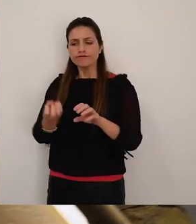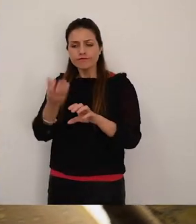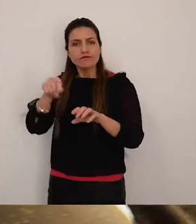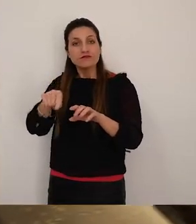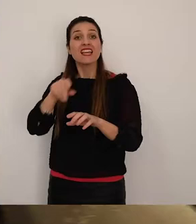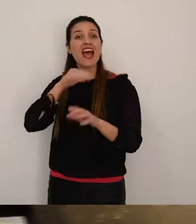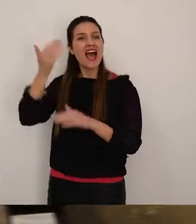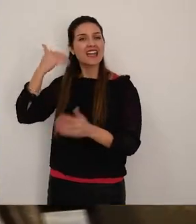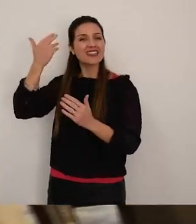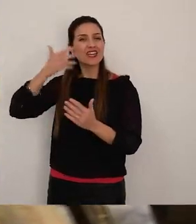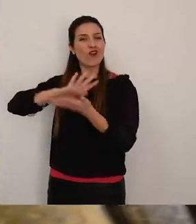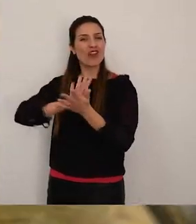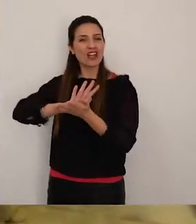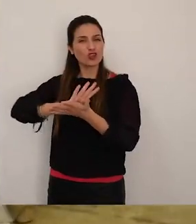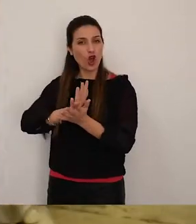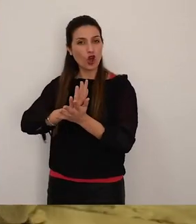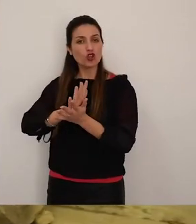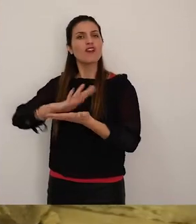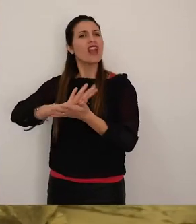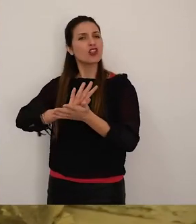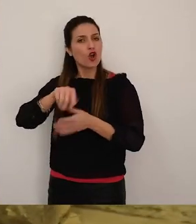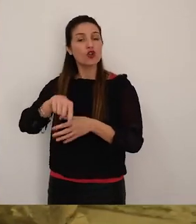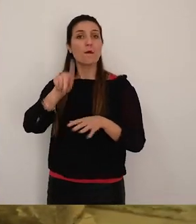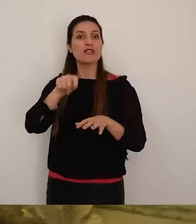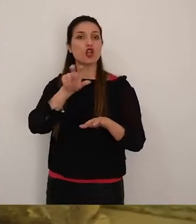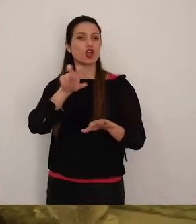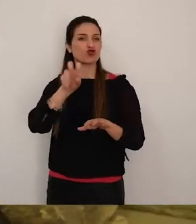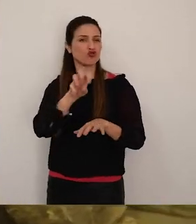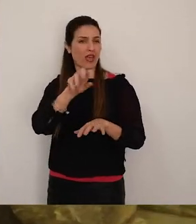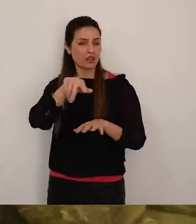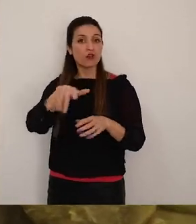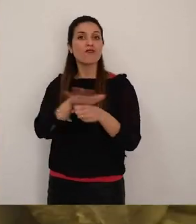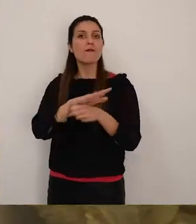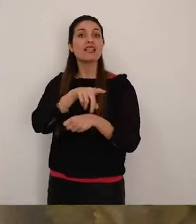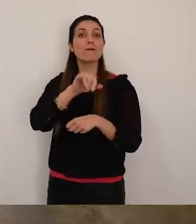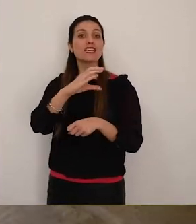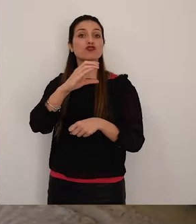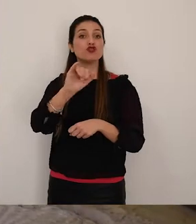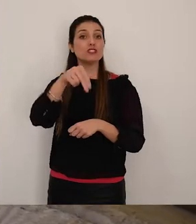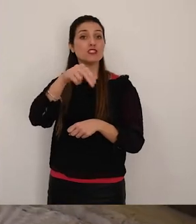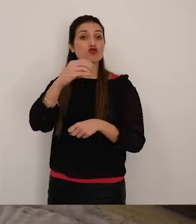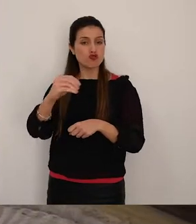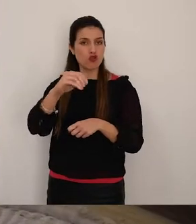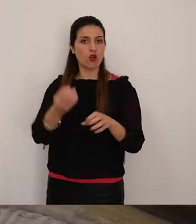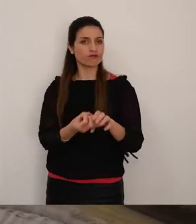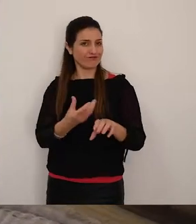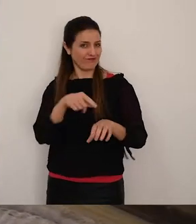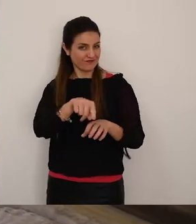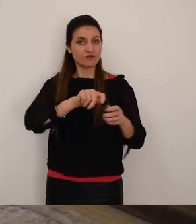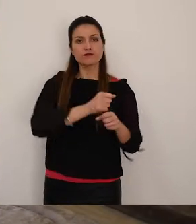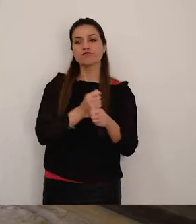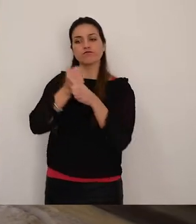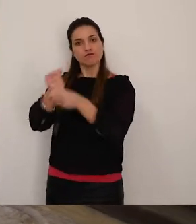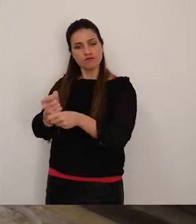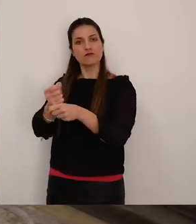realizzato dalla famiglia Piccino intorno alla metà dell'Ottocento per poi essere ceduto alla famiglia del Cavaliere Ubaldo